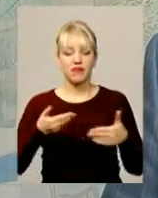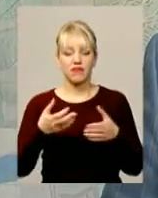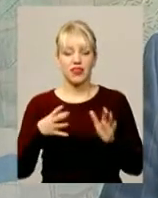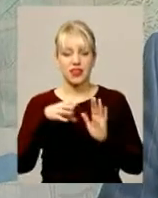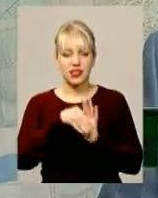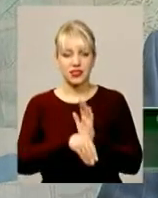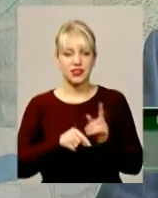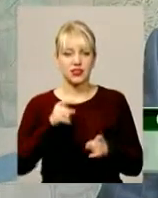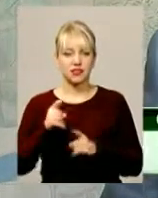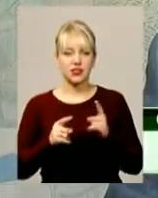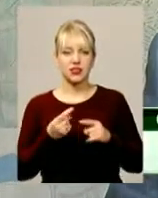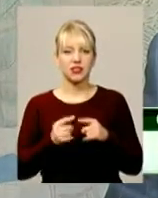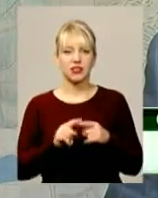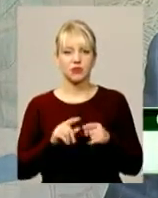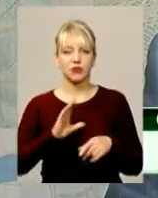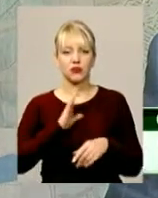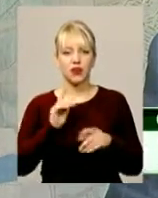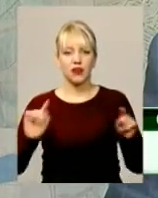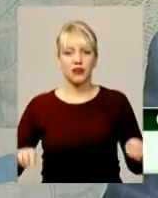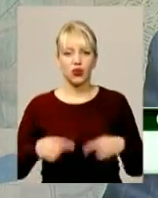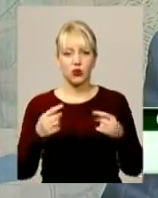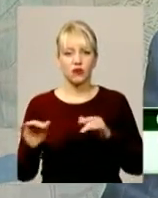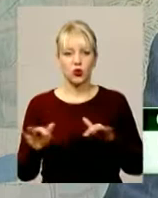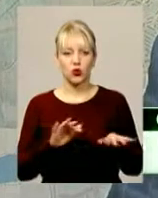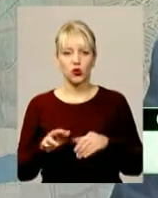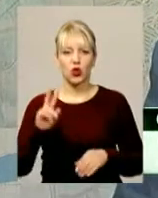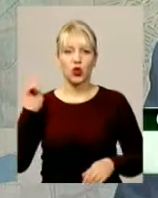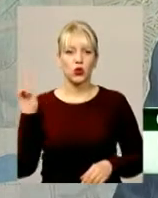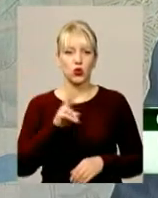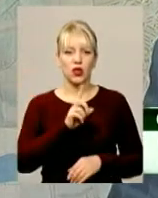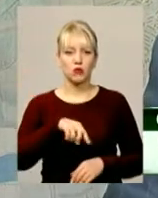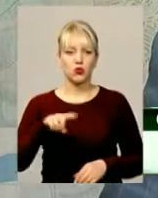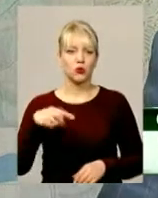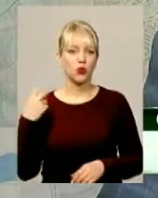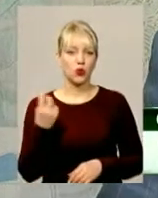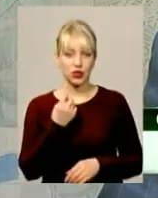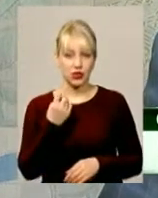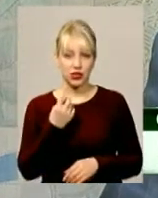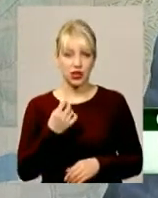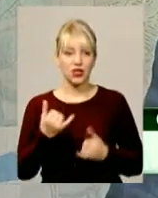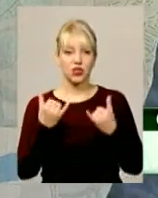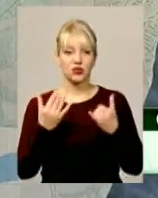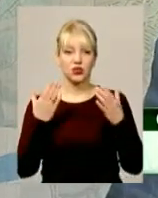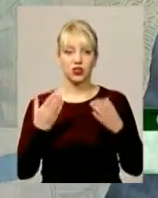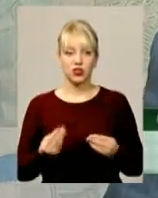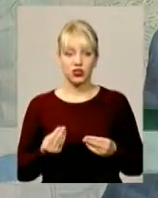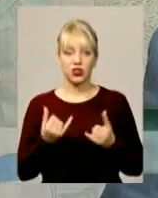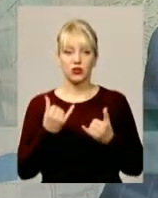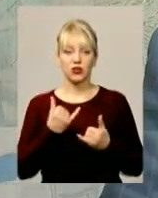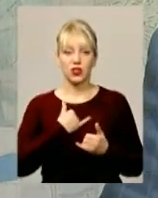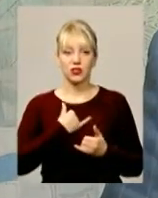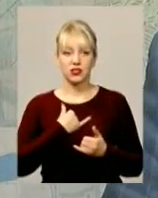зміни, основні це було відновлено рух першого тролейбусного маршруту. На сьогоднішній день він